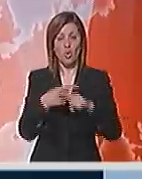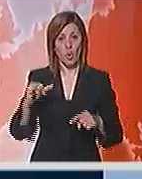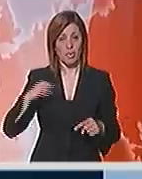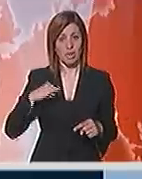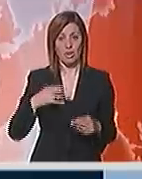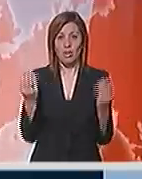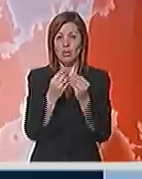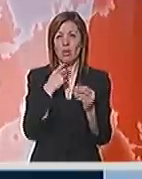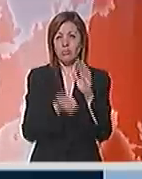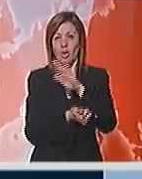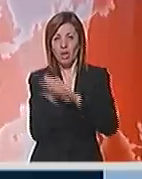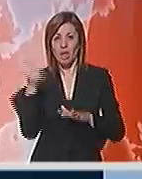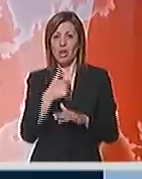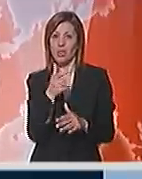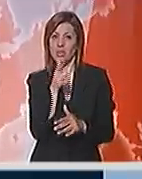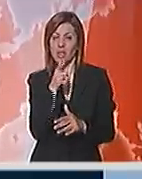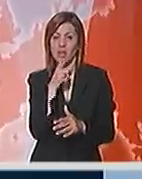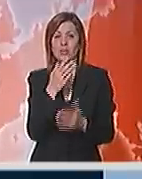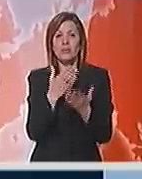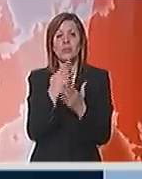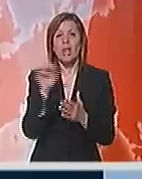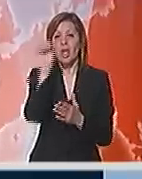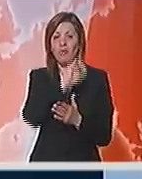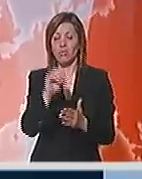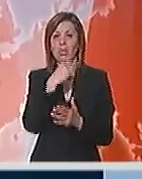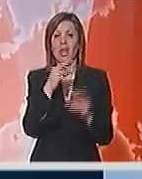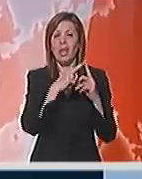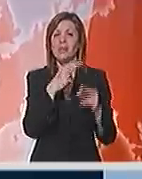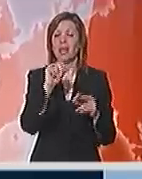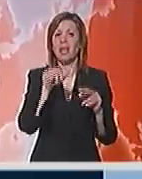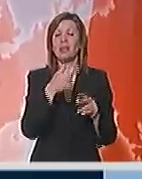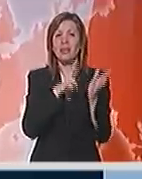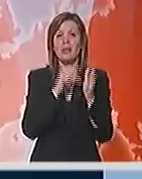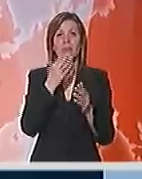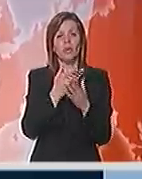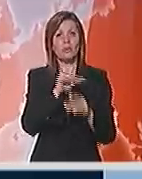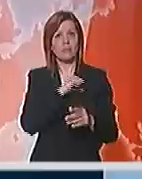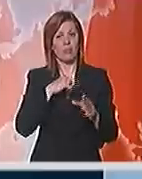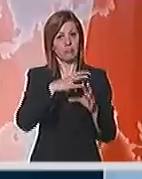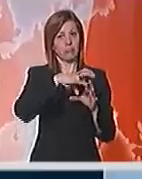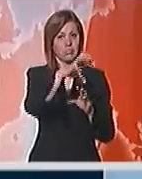Zato ću pokrenuti inicijativu da se stvori Evropska agencija za rejting koja će biti nezavisna.